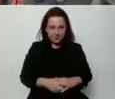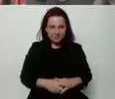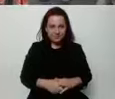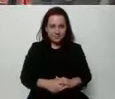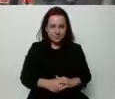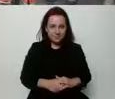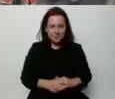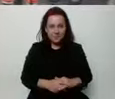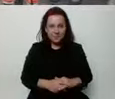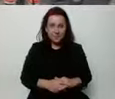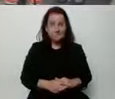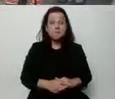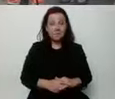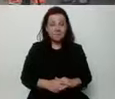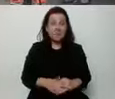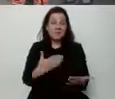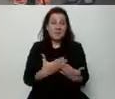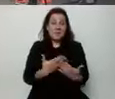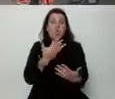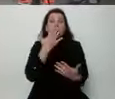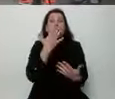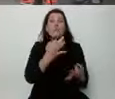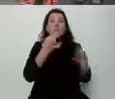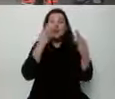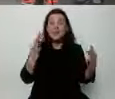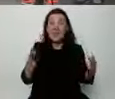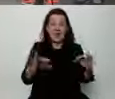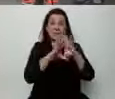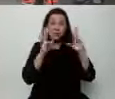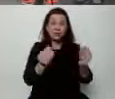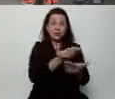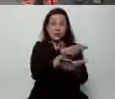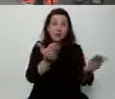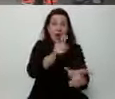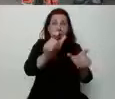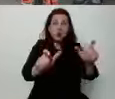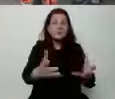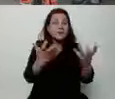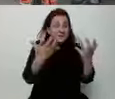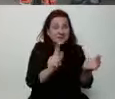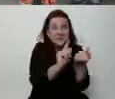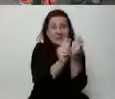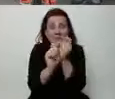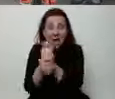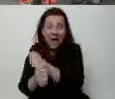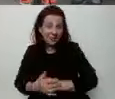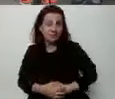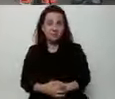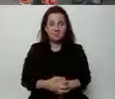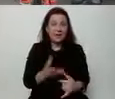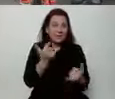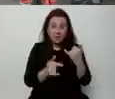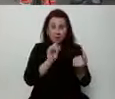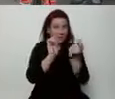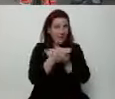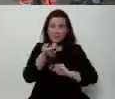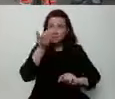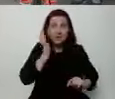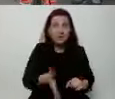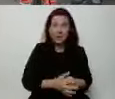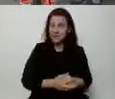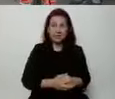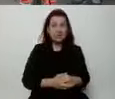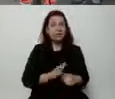I kieruję swoje słowa do wszystkich tych, którzy chcą zmiany. Jeżeli tej zmiany nie będzie, będziemy mieli